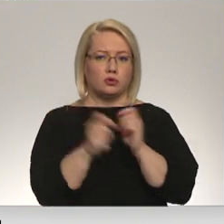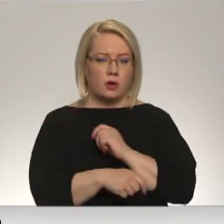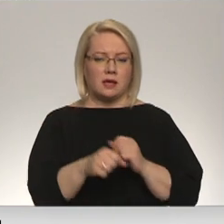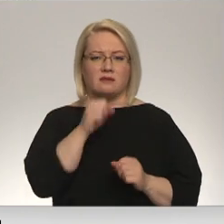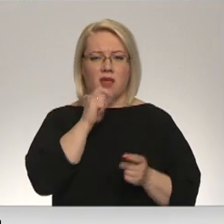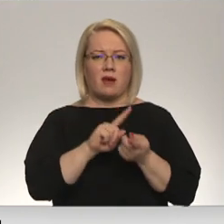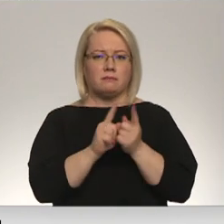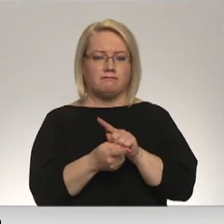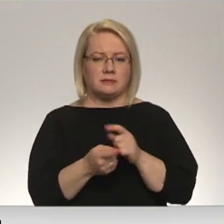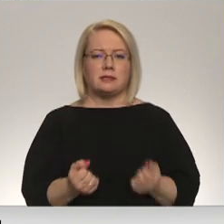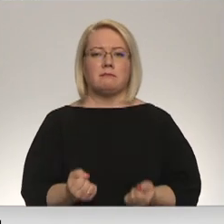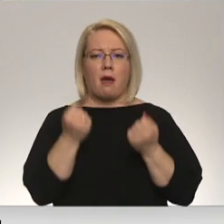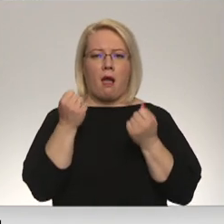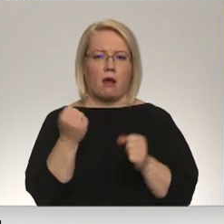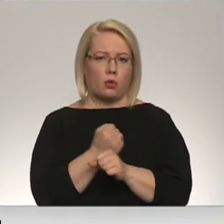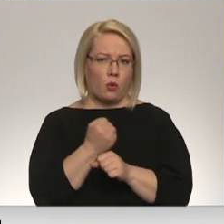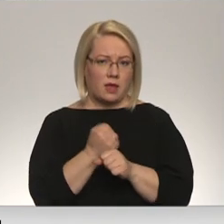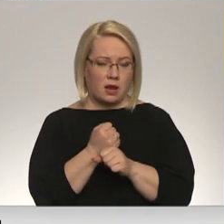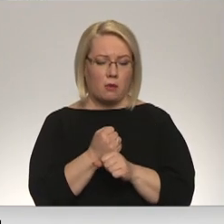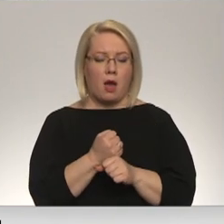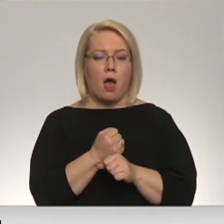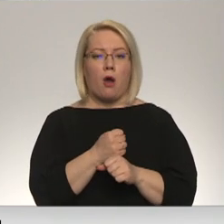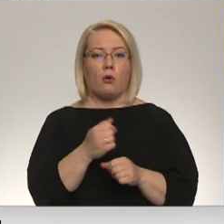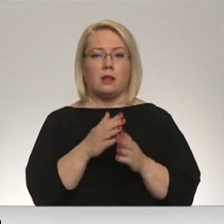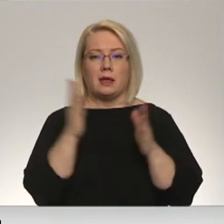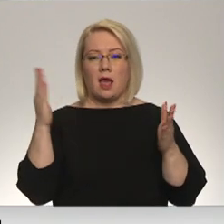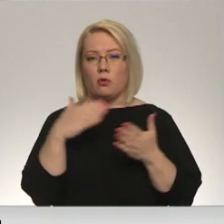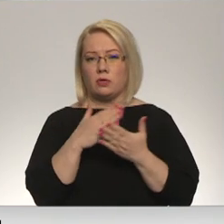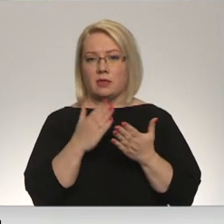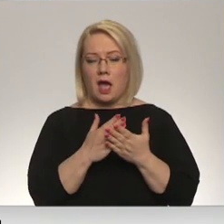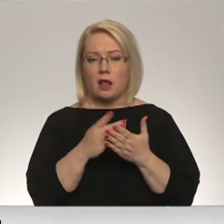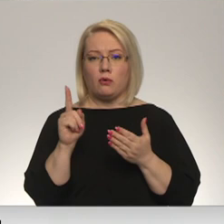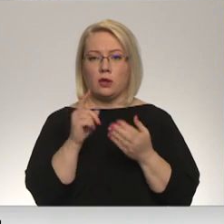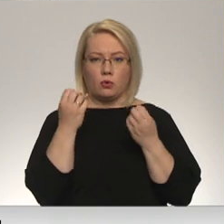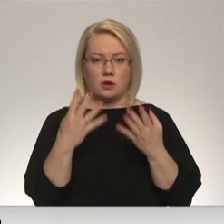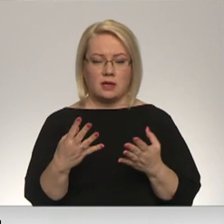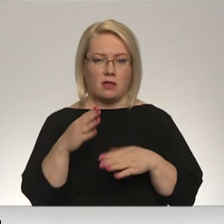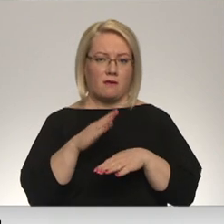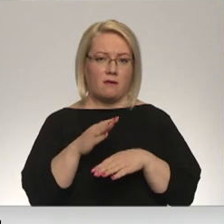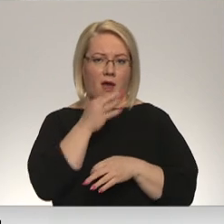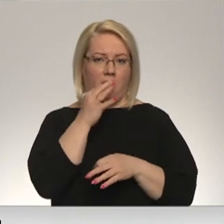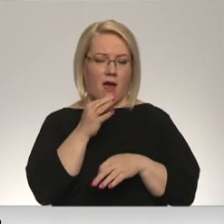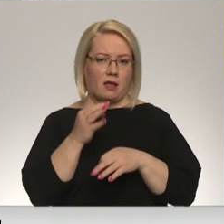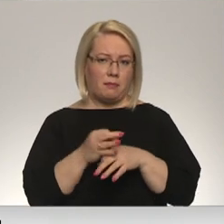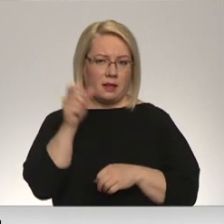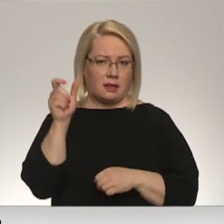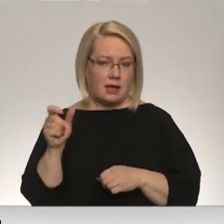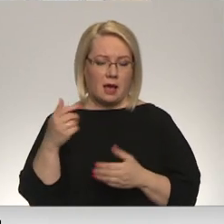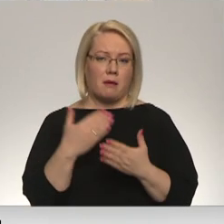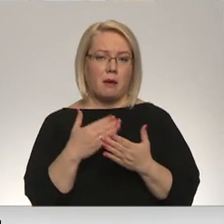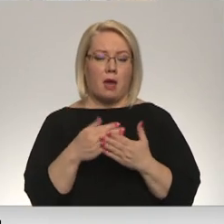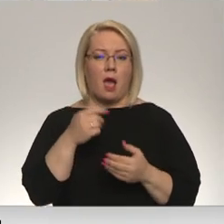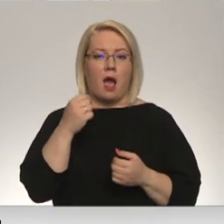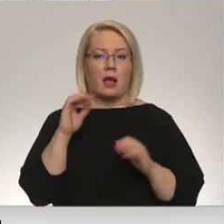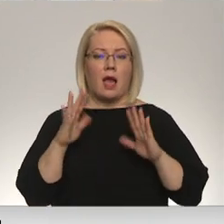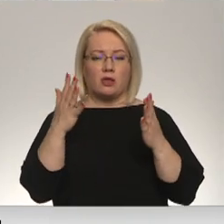pārvērsties daudz smagākā nodarījumā. Un ievērojamā daļā gadījumu jau ir noskaidroti atbildīgie, kā piemēram gadījums ar Ukraiņu auto,